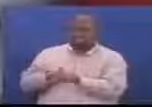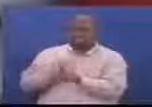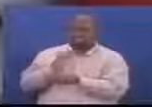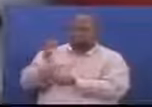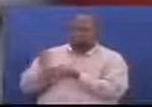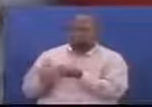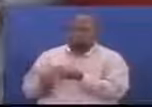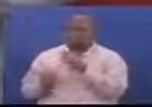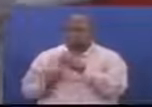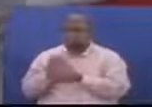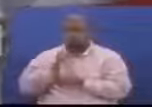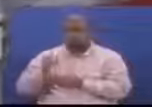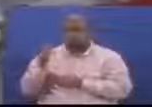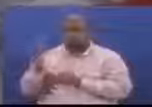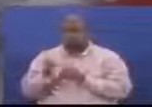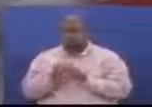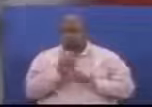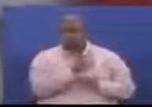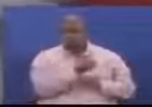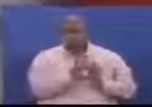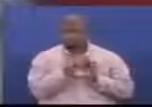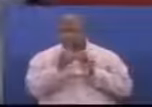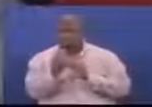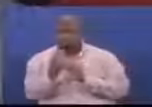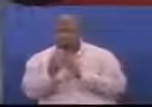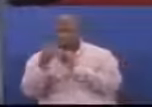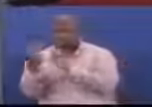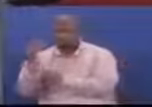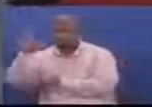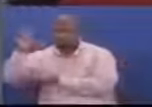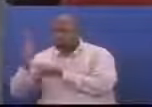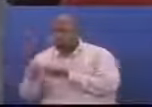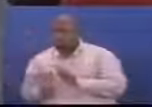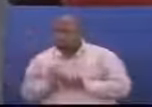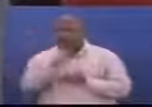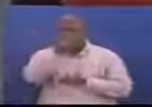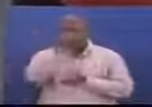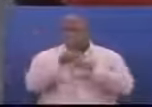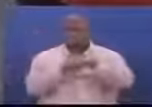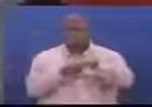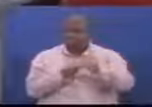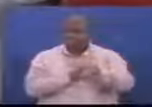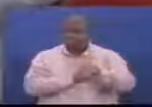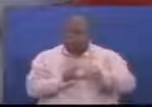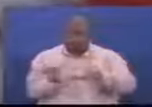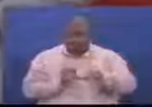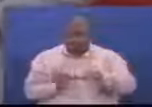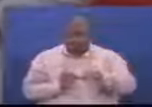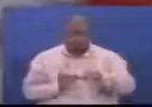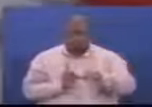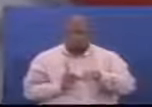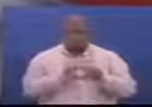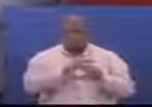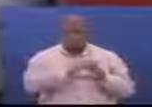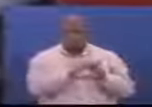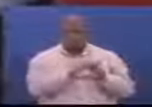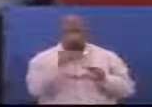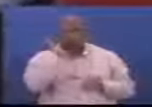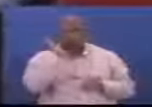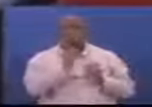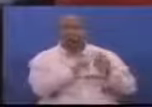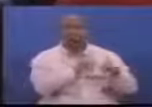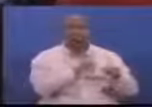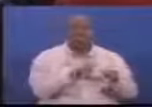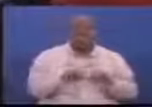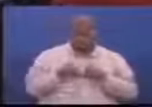Kutoka elfu mbili na kuminamuja Kuminamuja kuminamuja Kuminatatu imepungua recurrent budget No Spending ya government ipo Kwayo nilitarajia